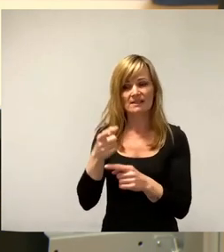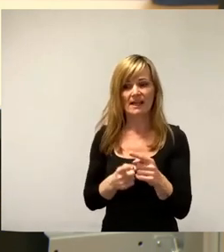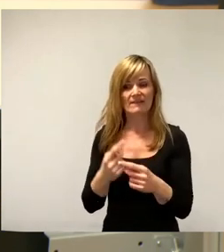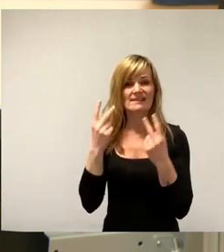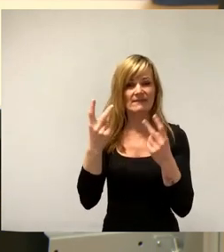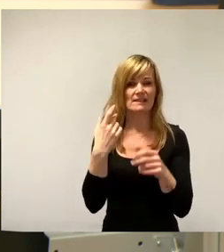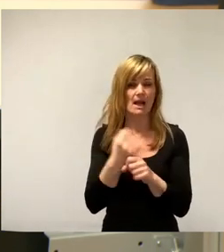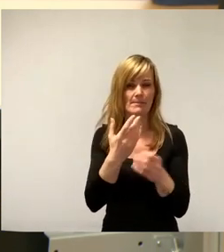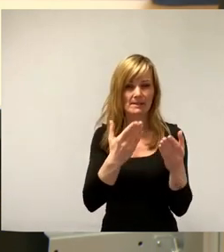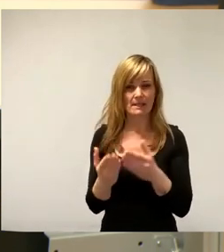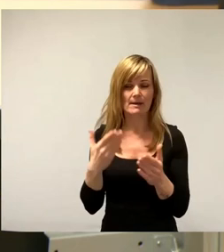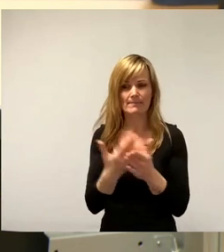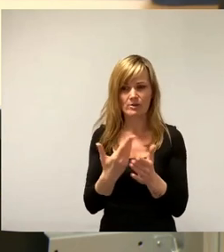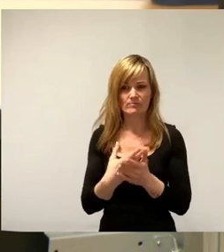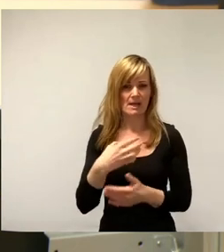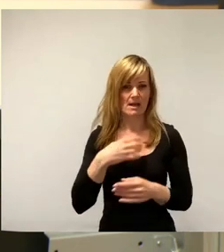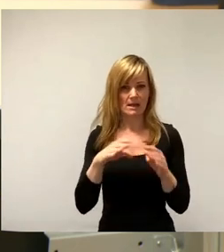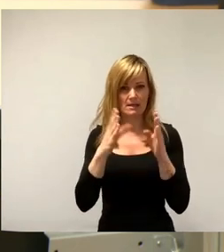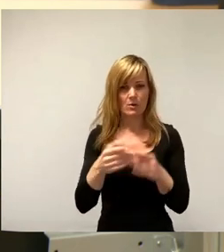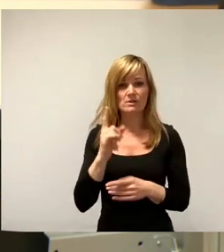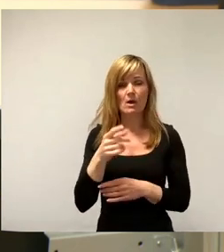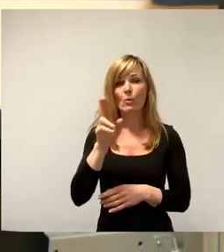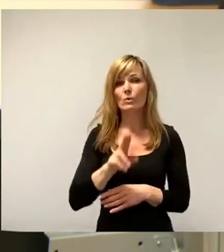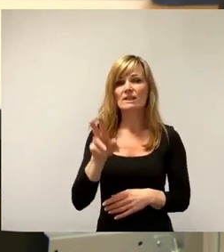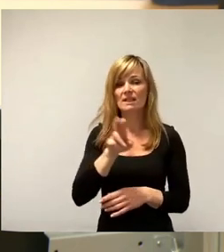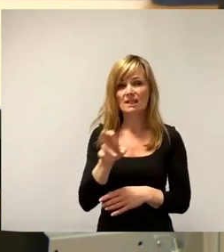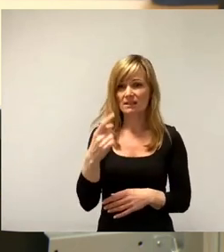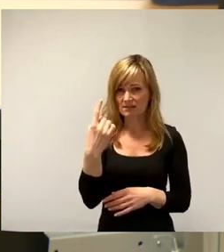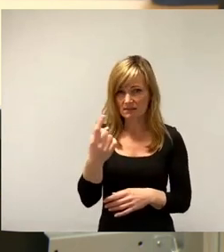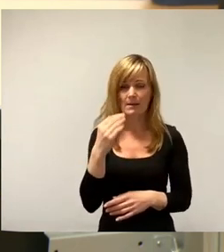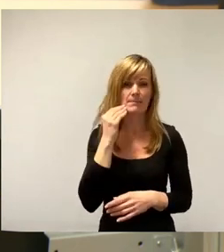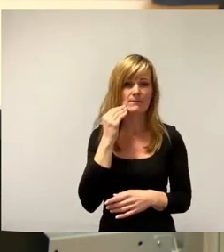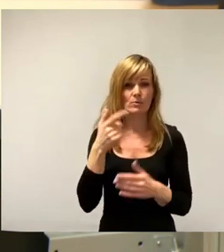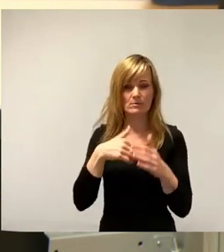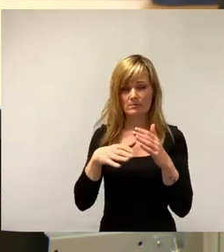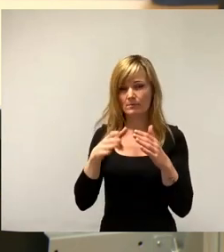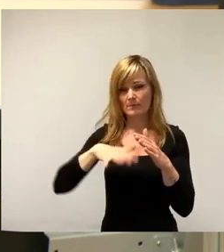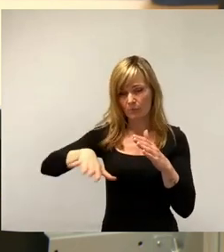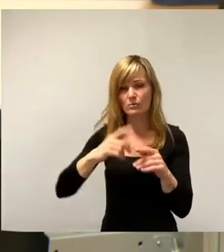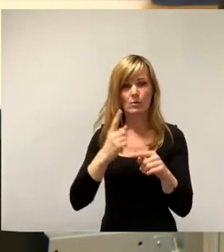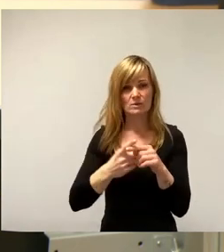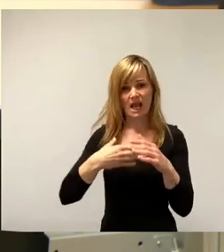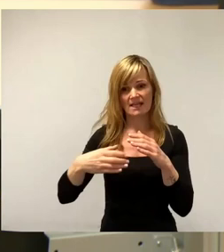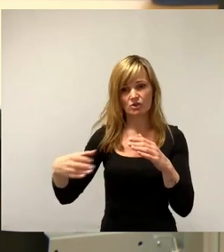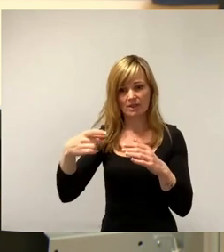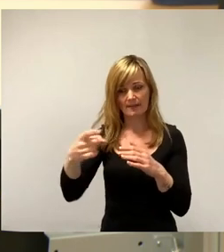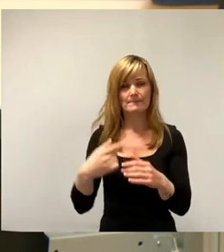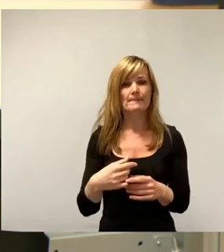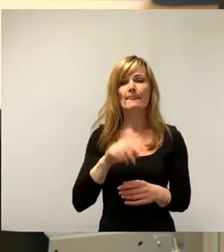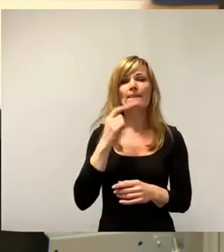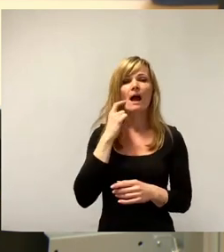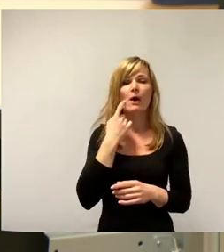wie zum Beispiel Krankenhäuser, das betrifft zum Beispiel auch das Uniklinikum beim Ausbau der Augsburger Straße,